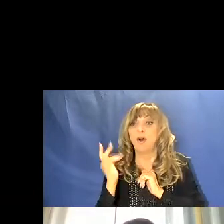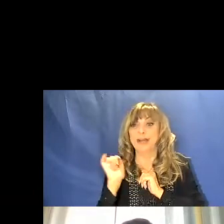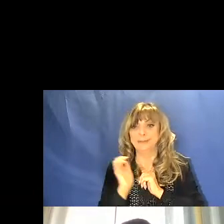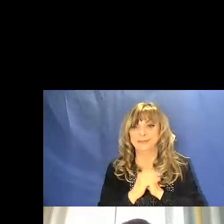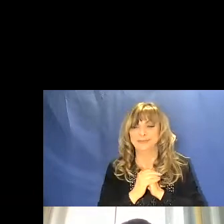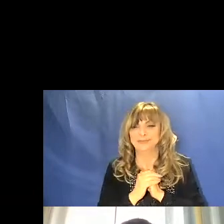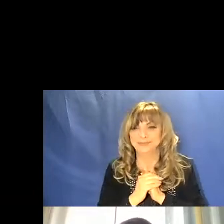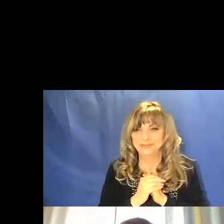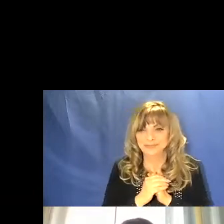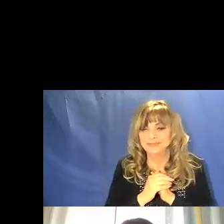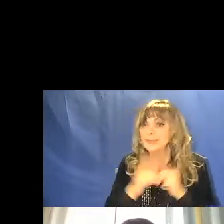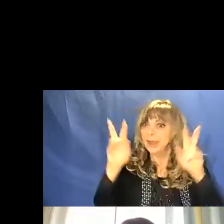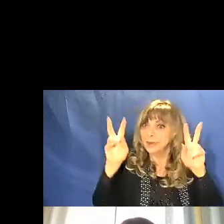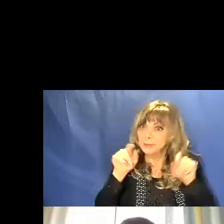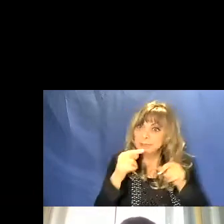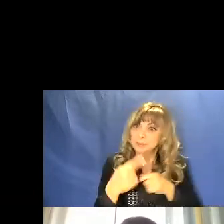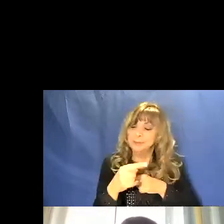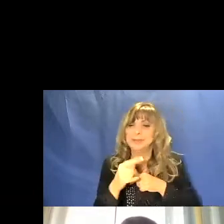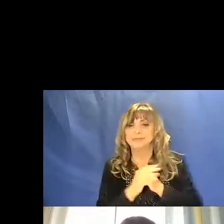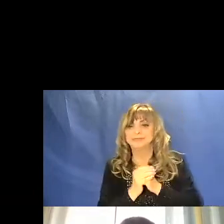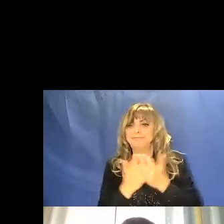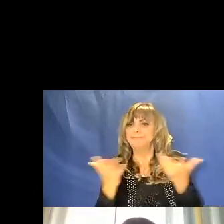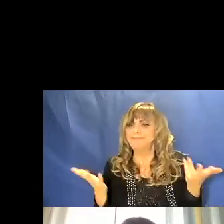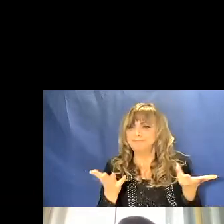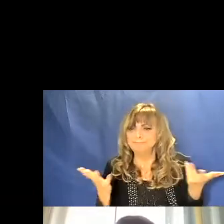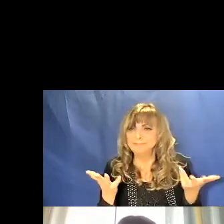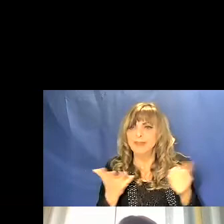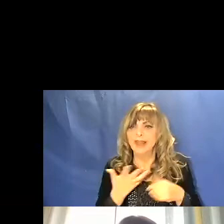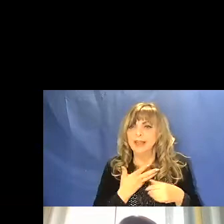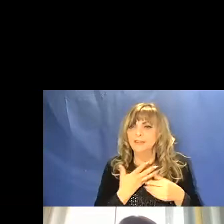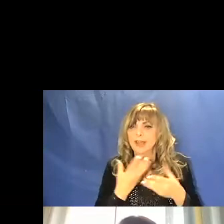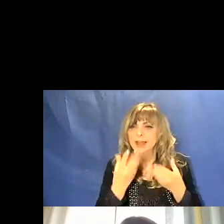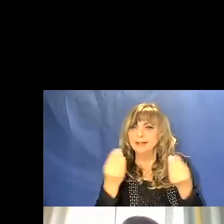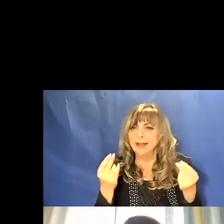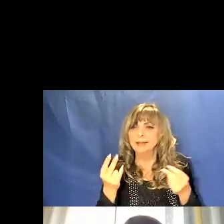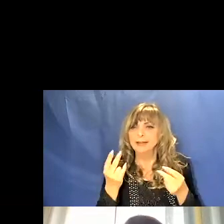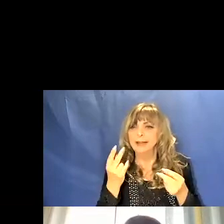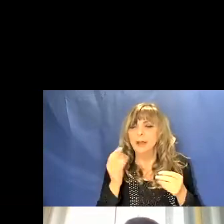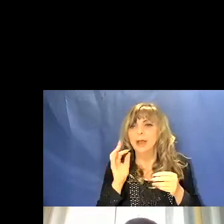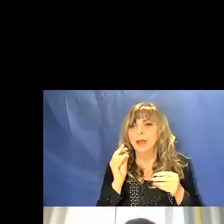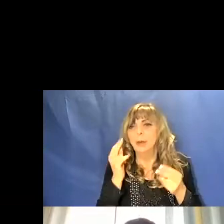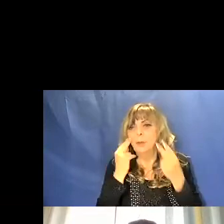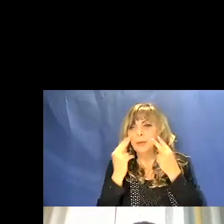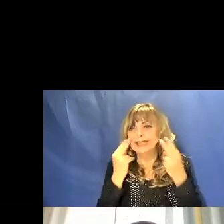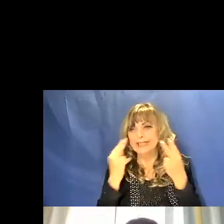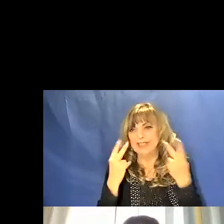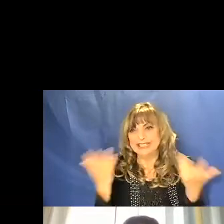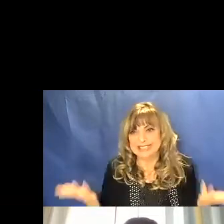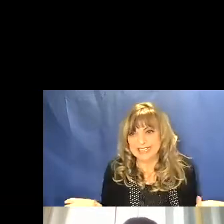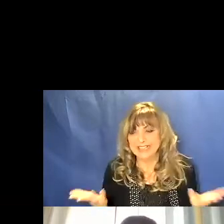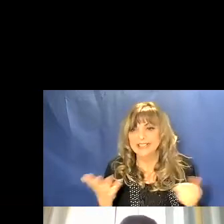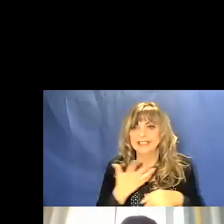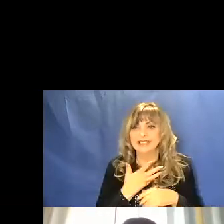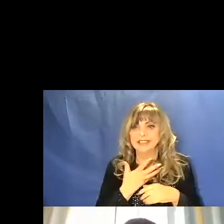Questo tema può essere affrontato sotto tanti punti di vista. Ci sono svariate